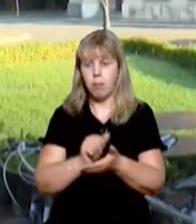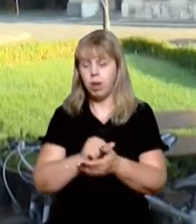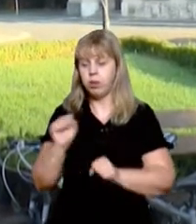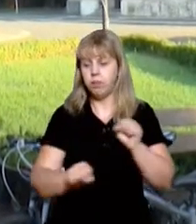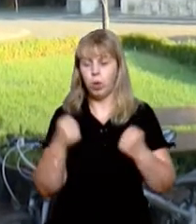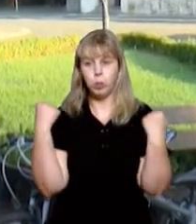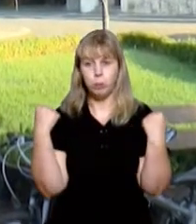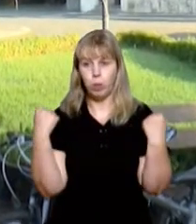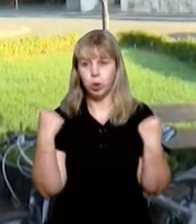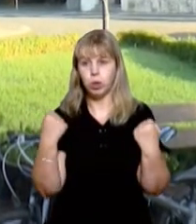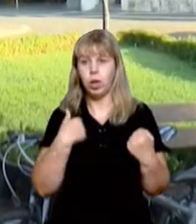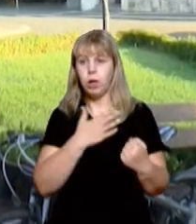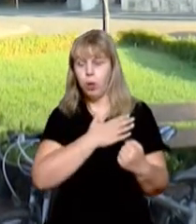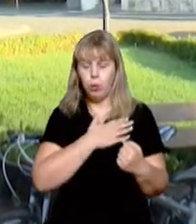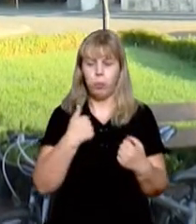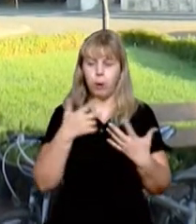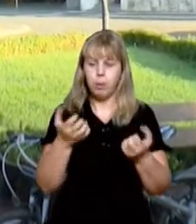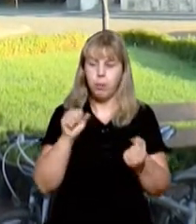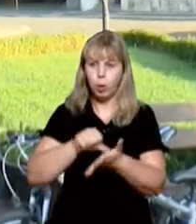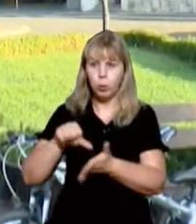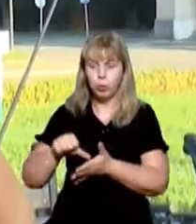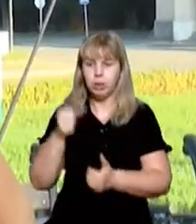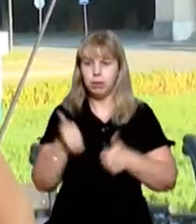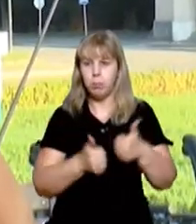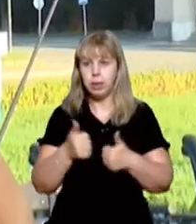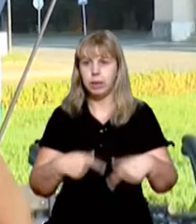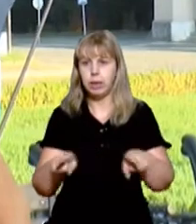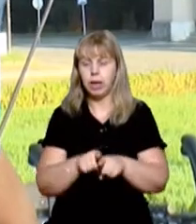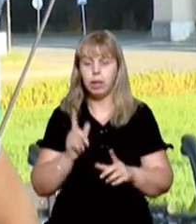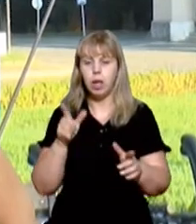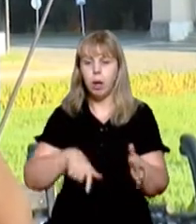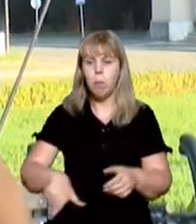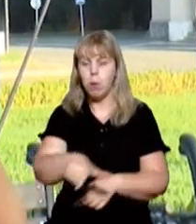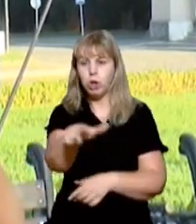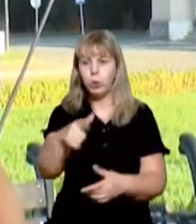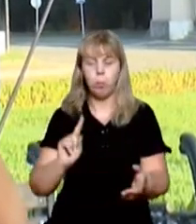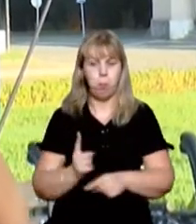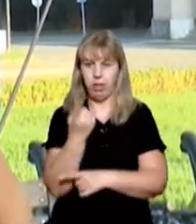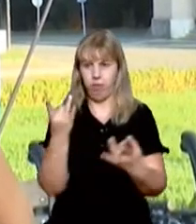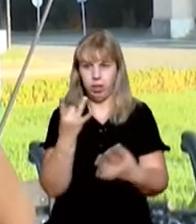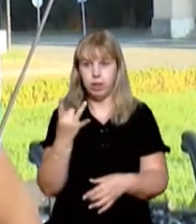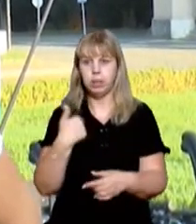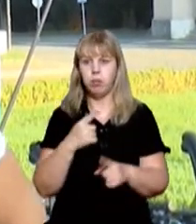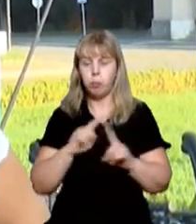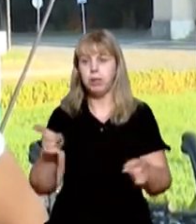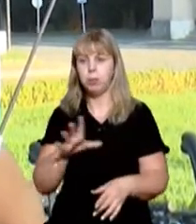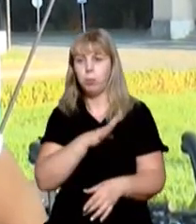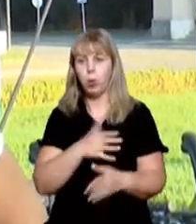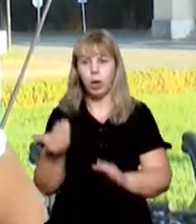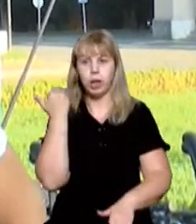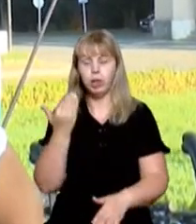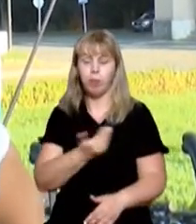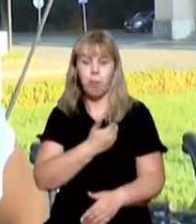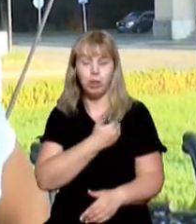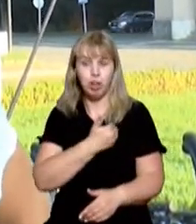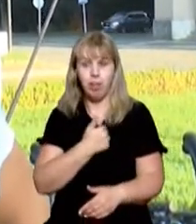велоспортом, на любительському рівні, приймаю участь в змаганнях. Такий маршрут – вперше. Було раніше